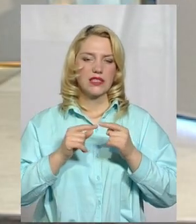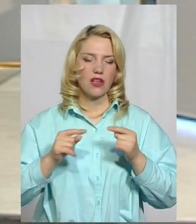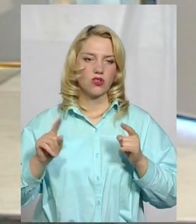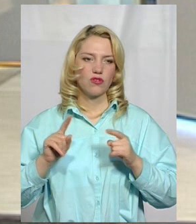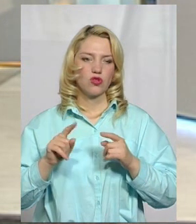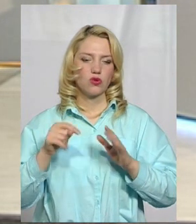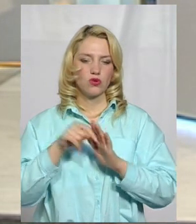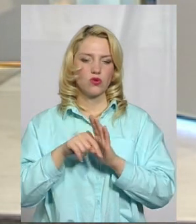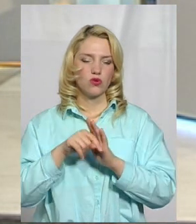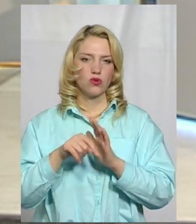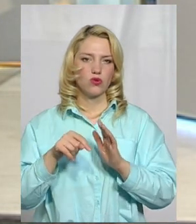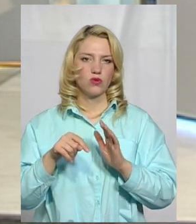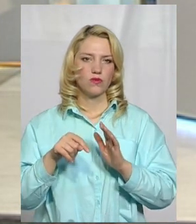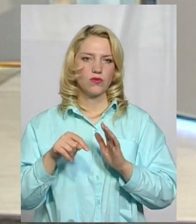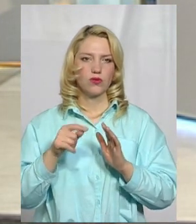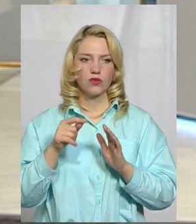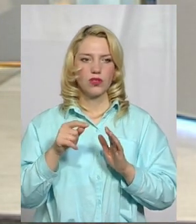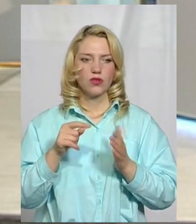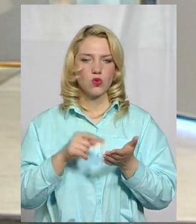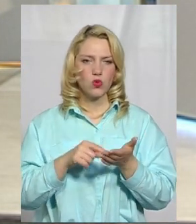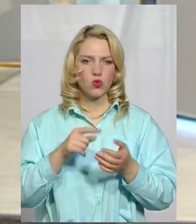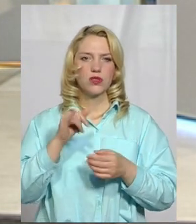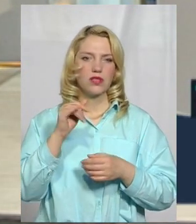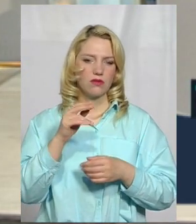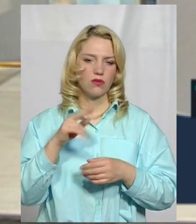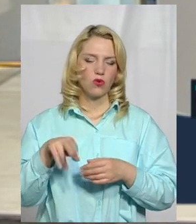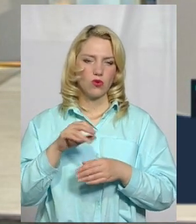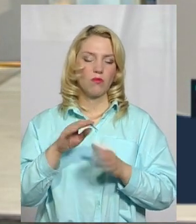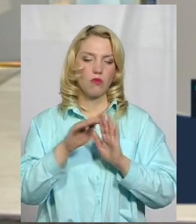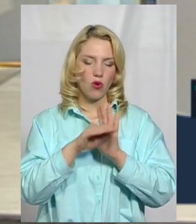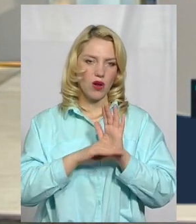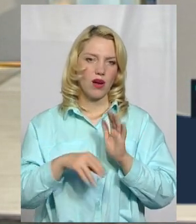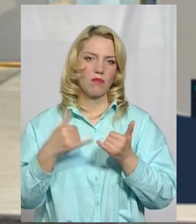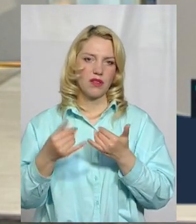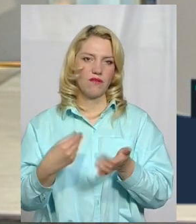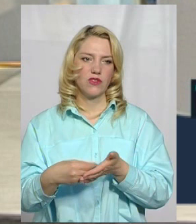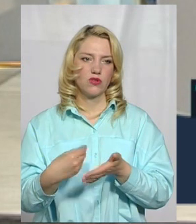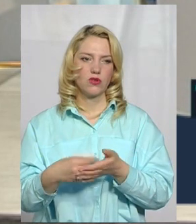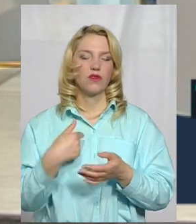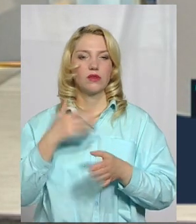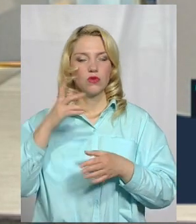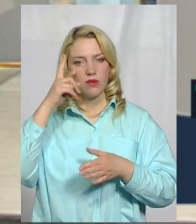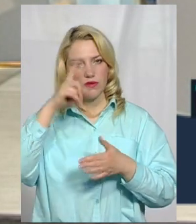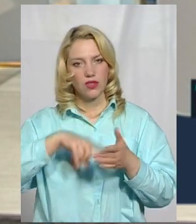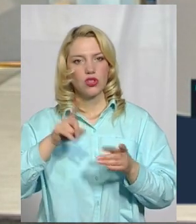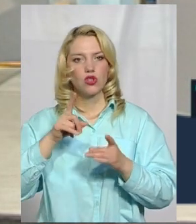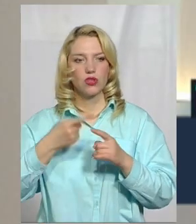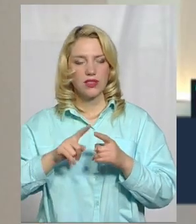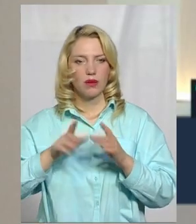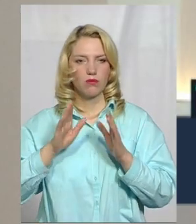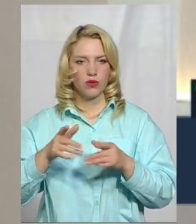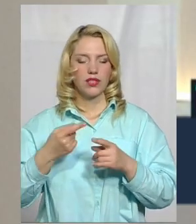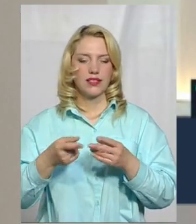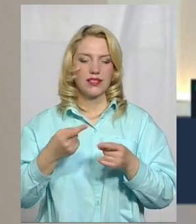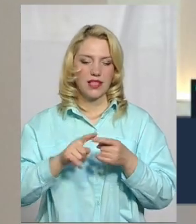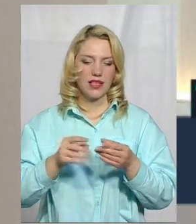стосуються цього, в програму дофінансування. Будемо надіятися, що це буде. Це нам